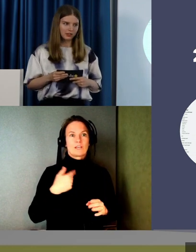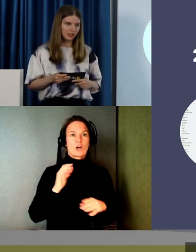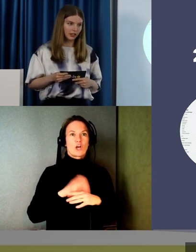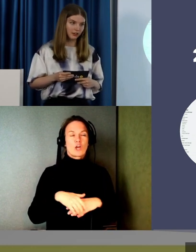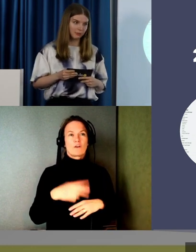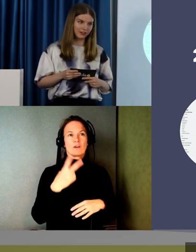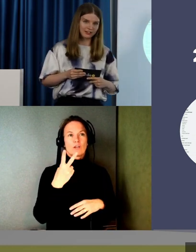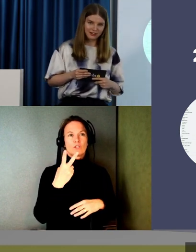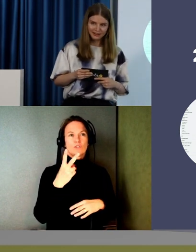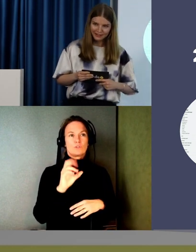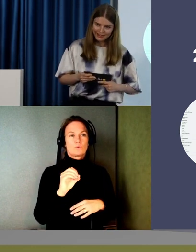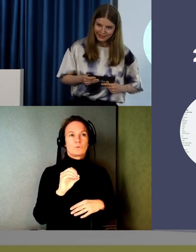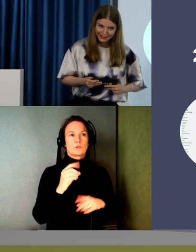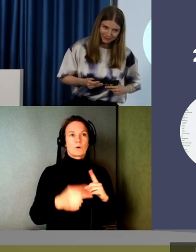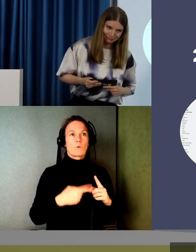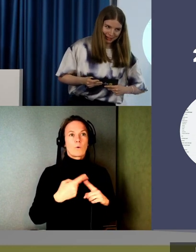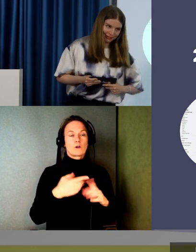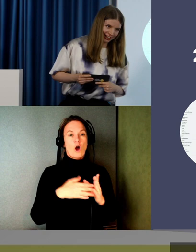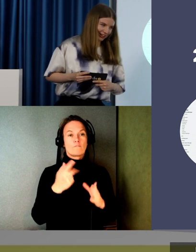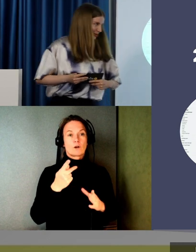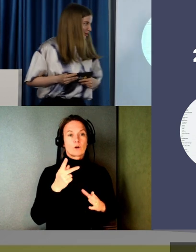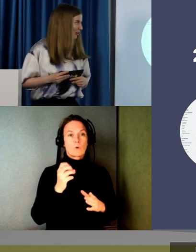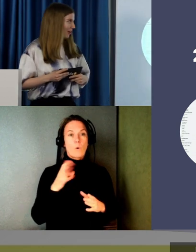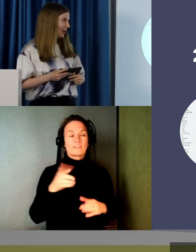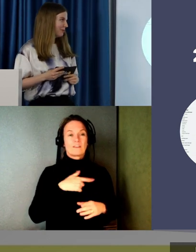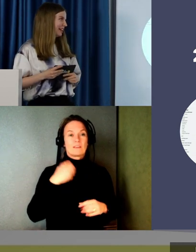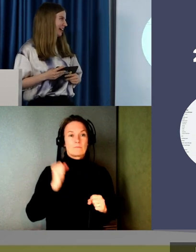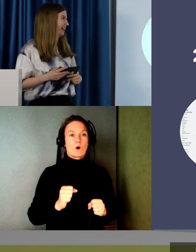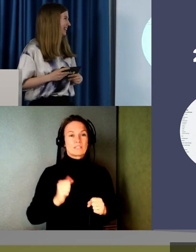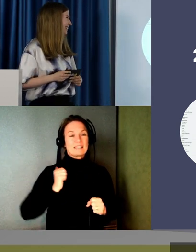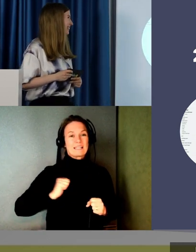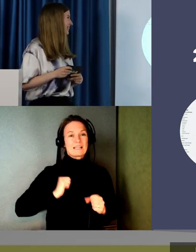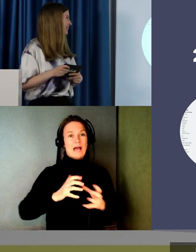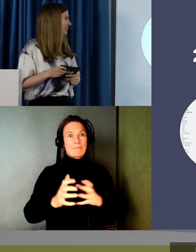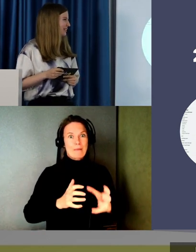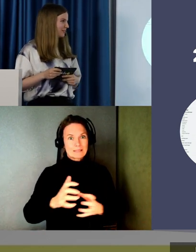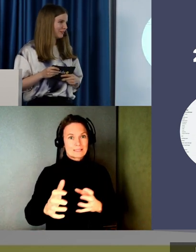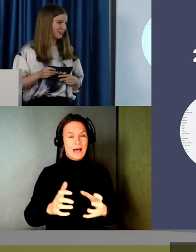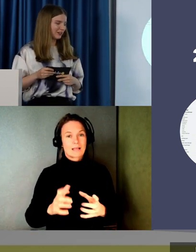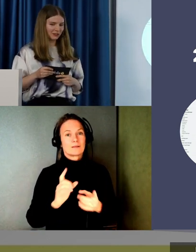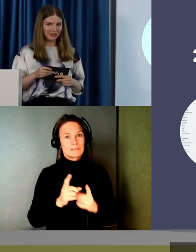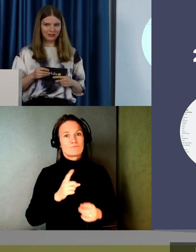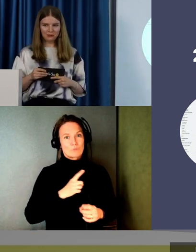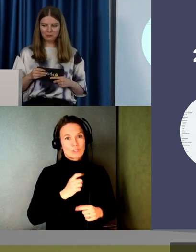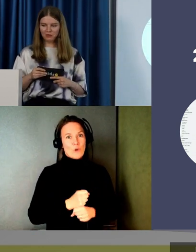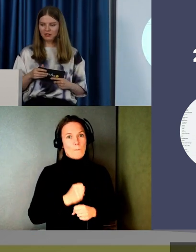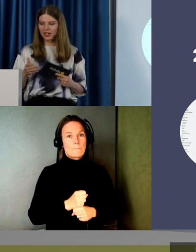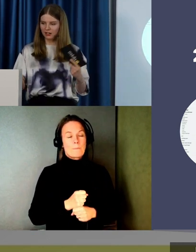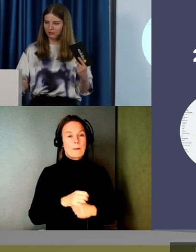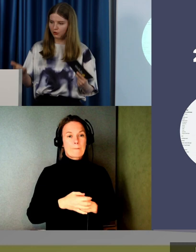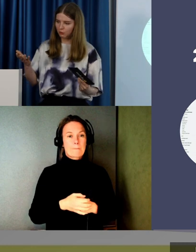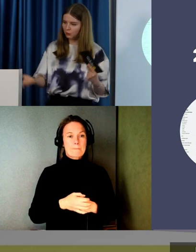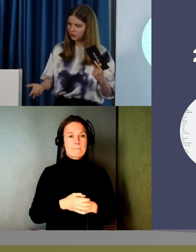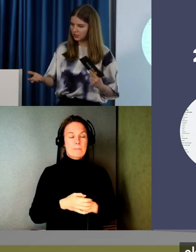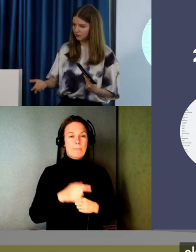kod. Vi måste tillgänglighetsanpassa. Det blir ju en ganska stor skala på det hela. Så. Vi